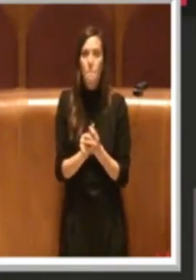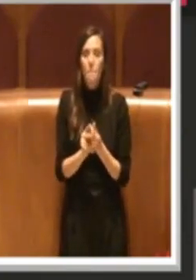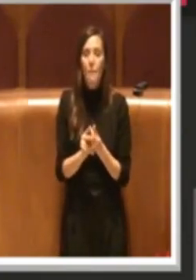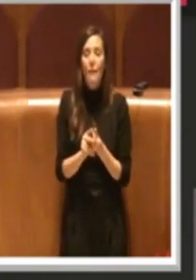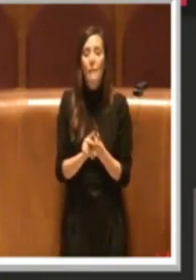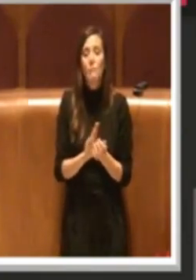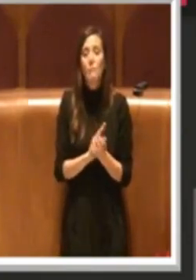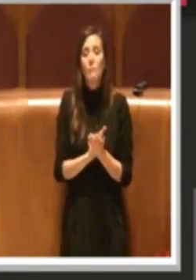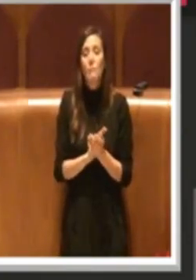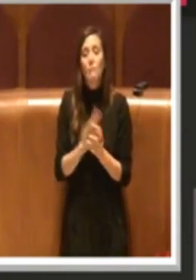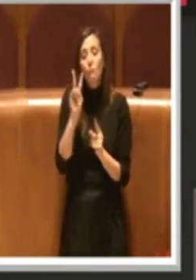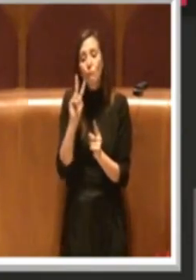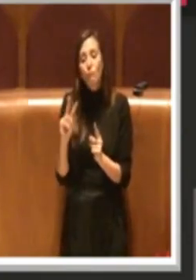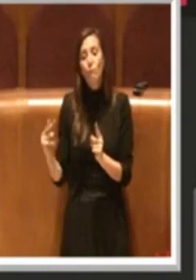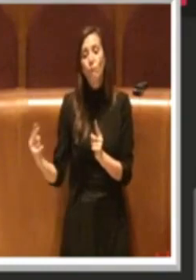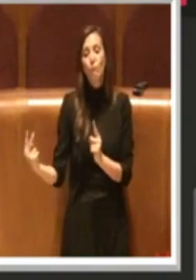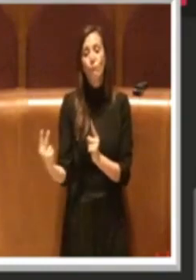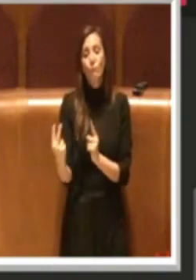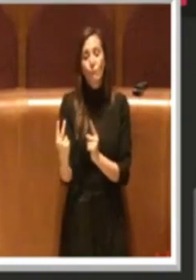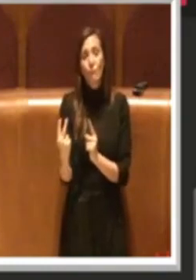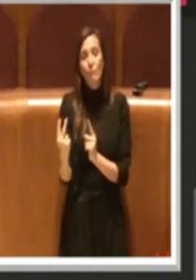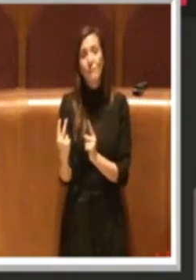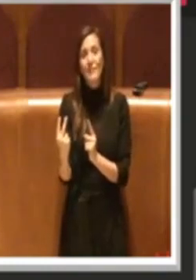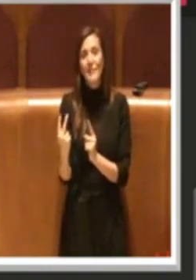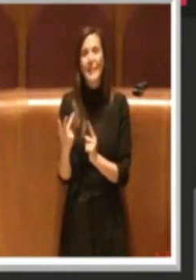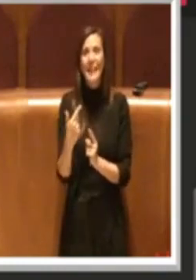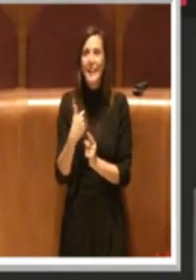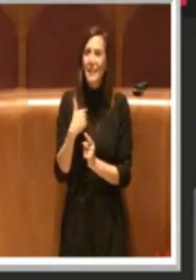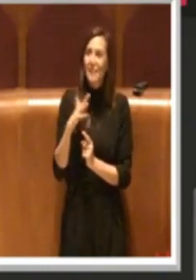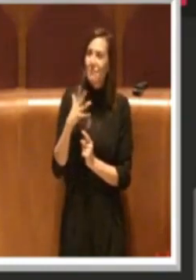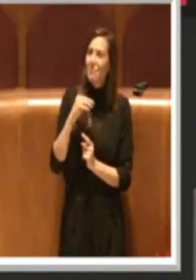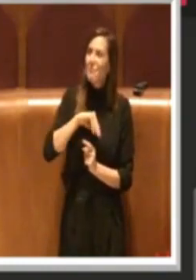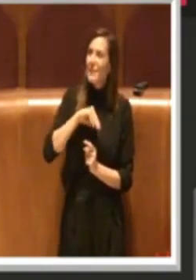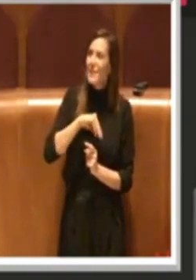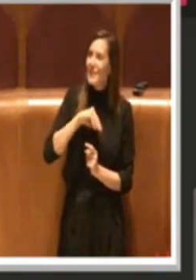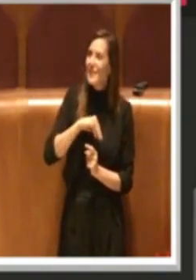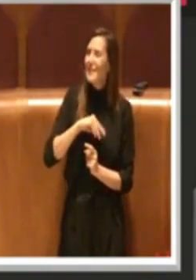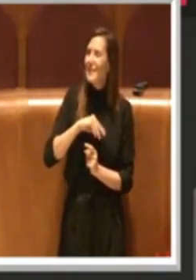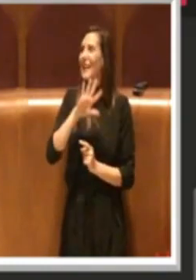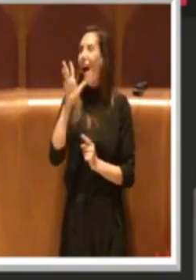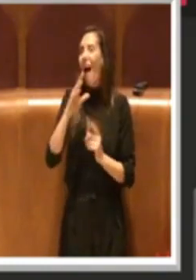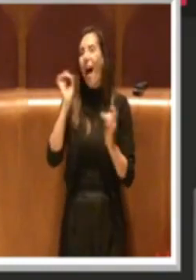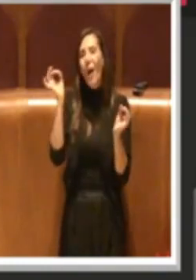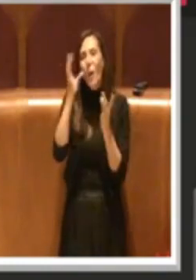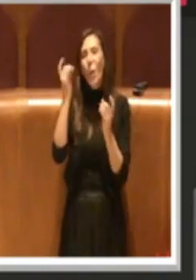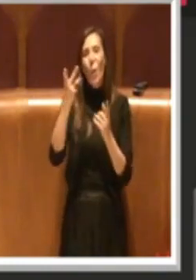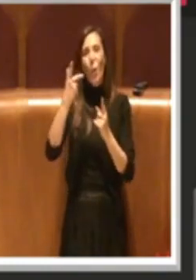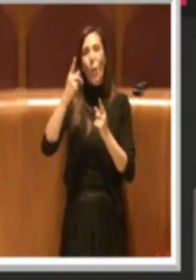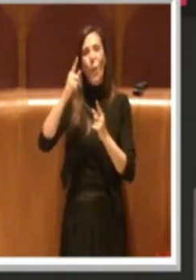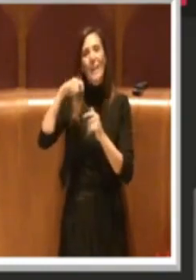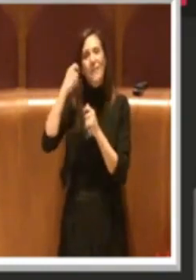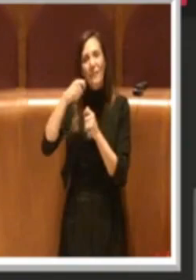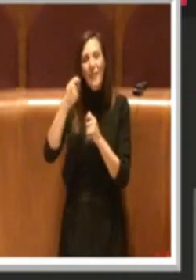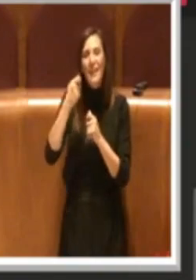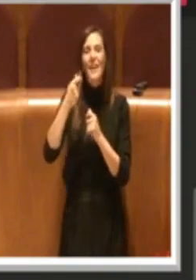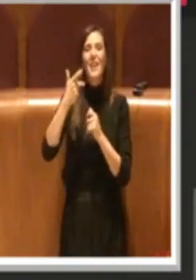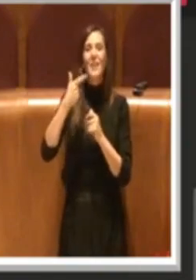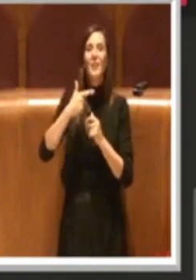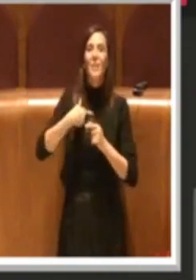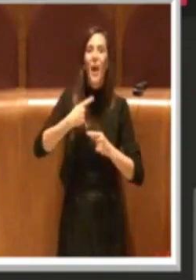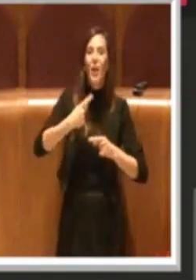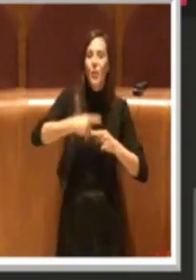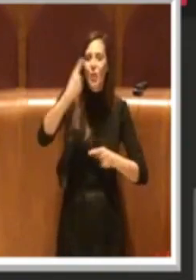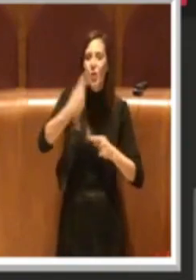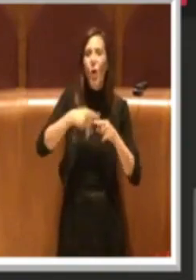mi sono sentito un po' come in alcuni film, il giorno della marmotta, alcuni ricordare si vive sempre lo stesso giorno,